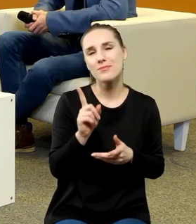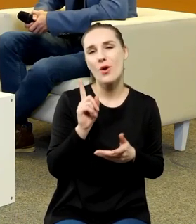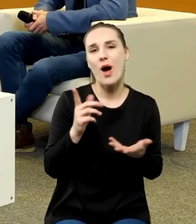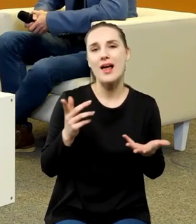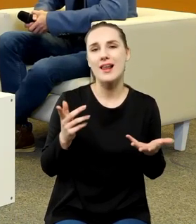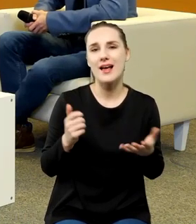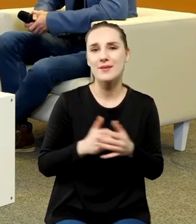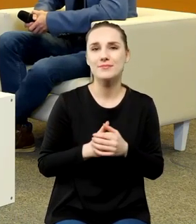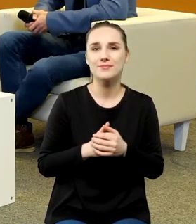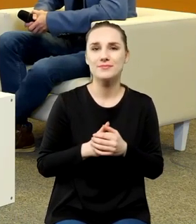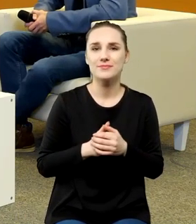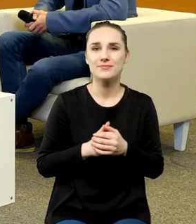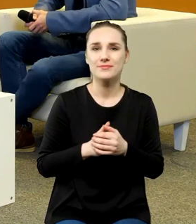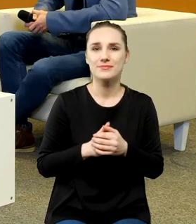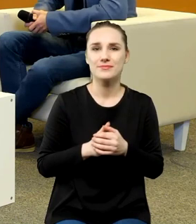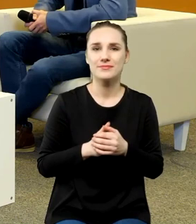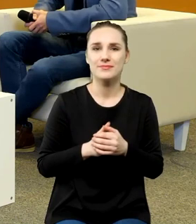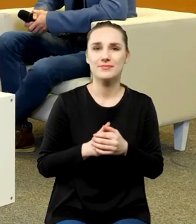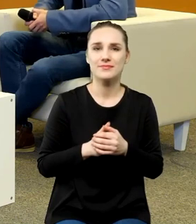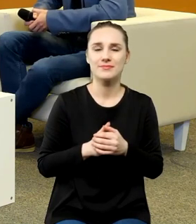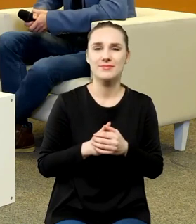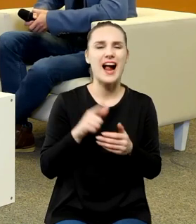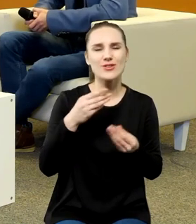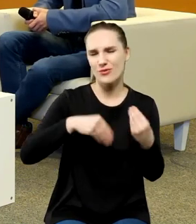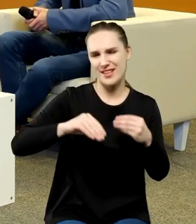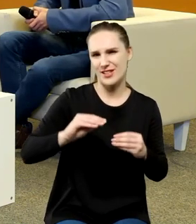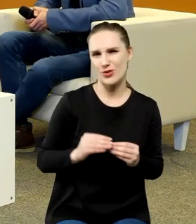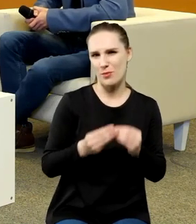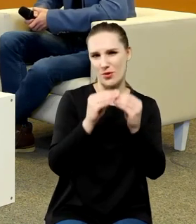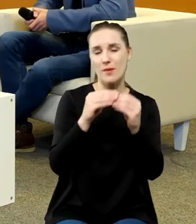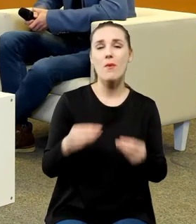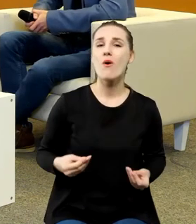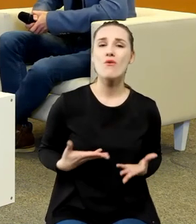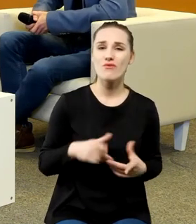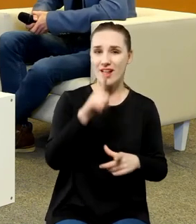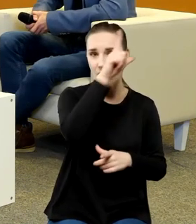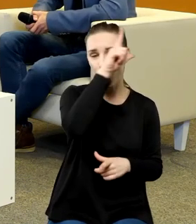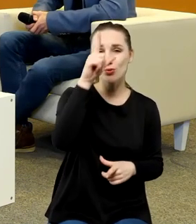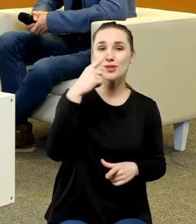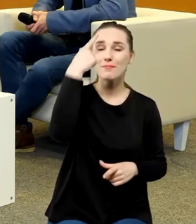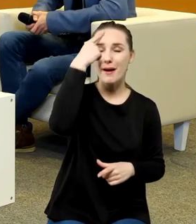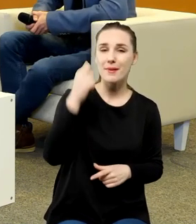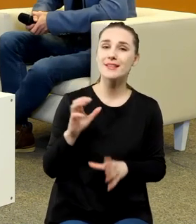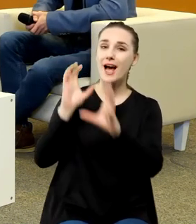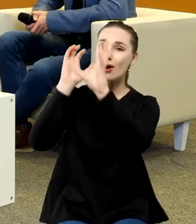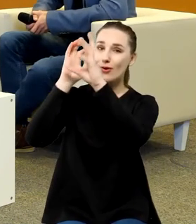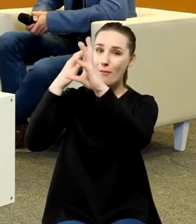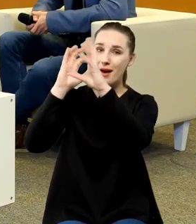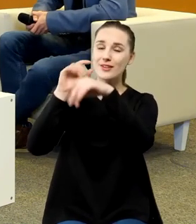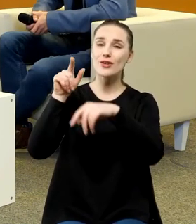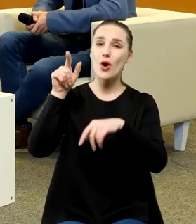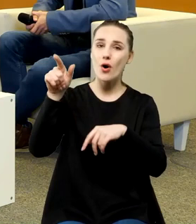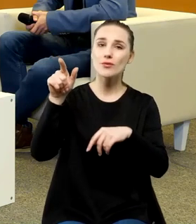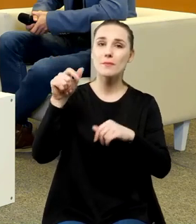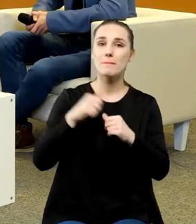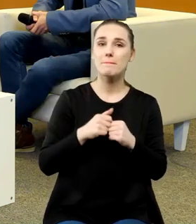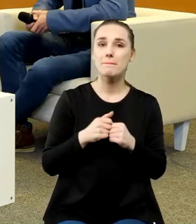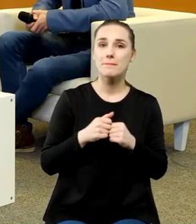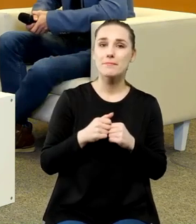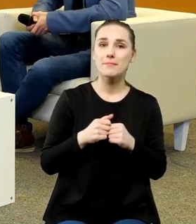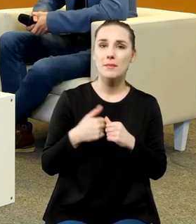nie, to jest właśnie bardziej skomplikowane, bo wielu ludzi po prostu zapamiętał Kopernikowi, no to, że się z nimi